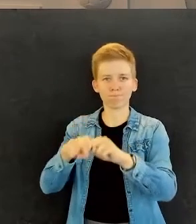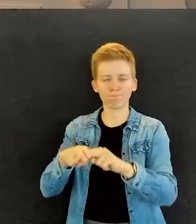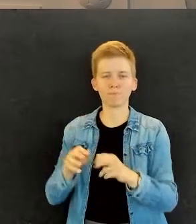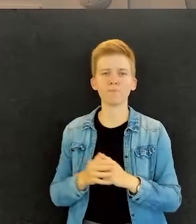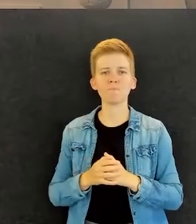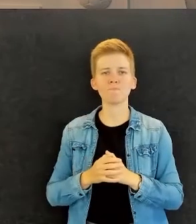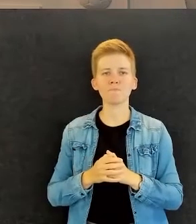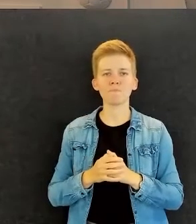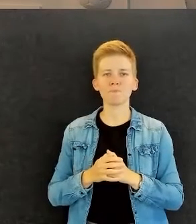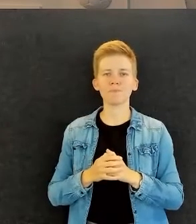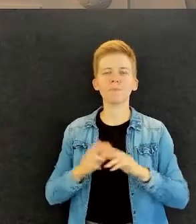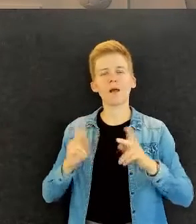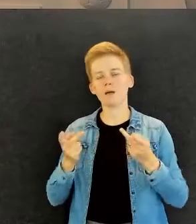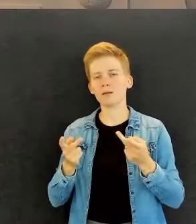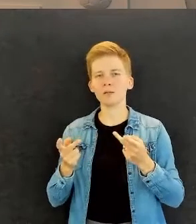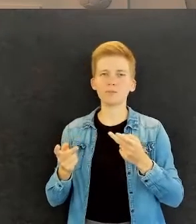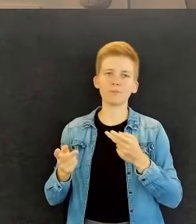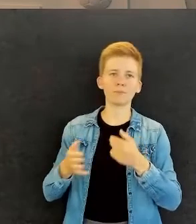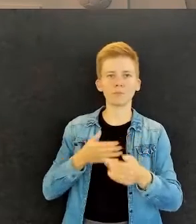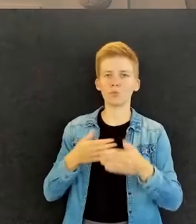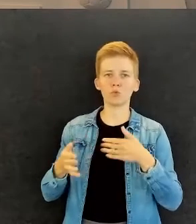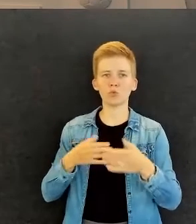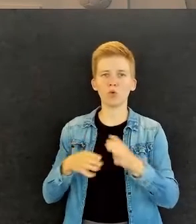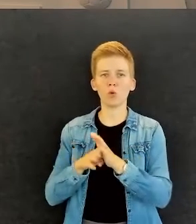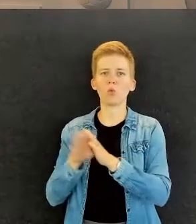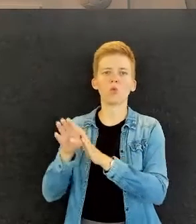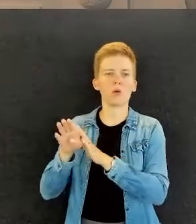sinne työuralle.